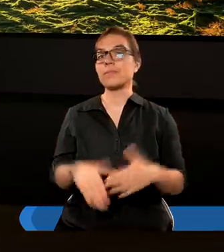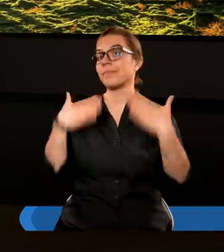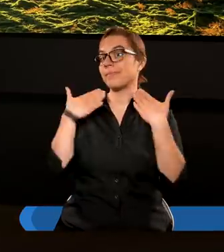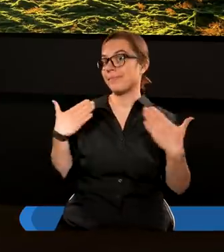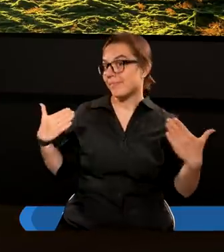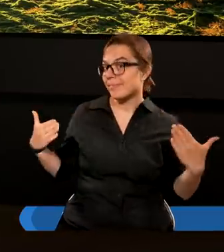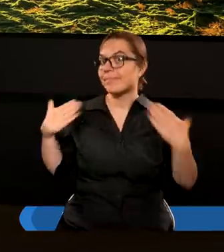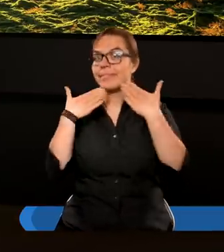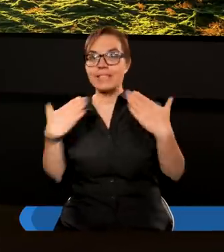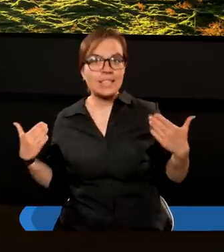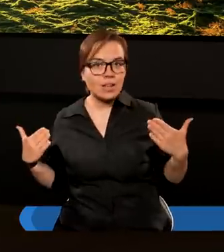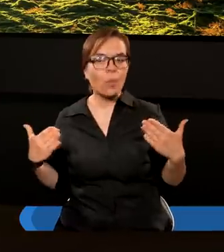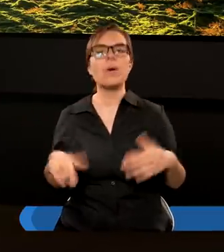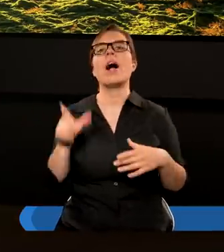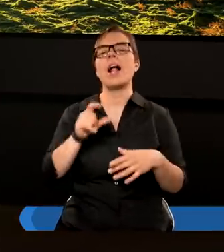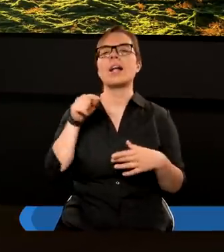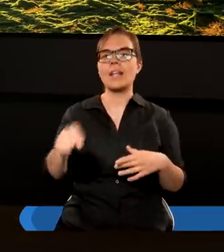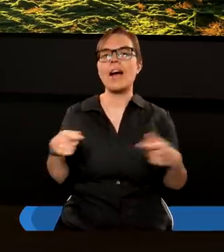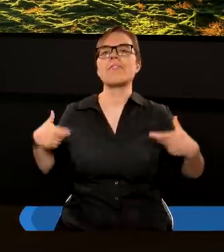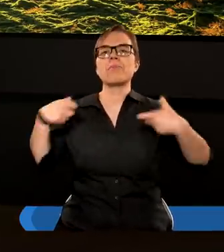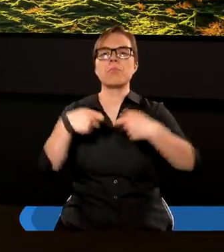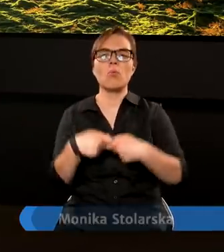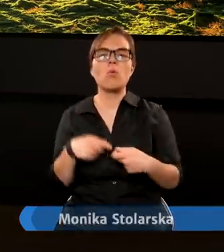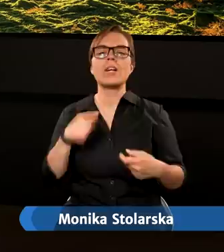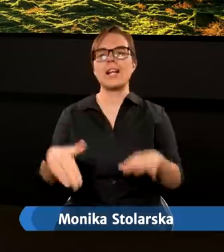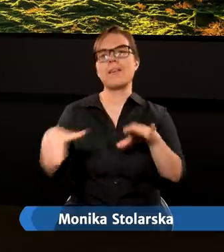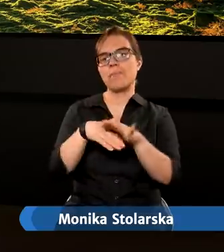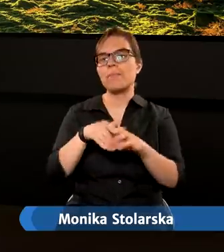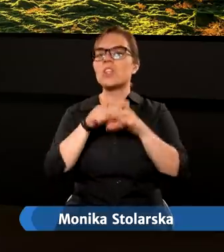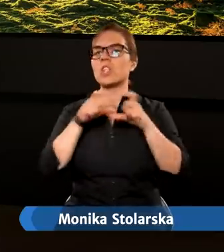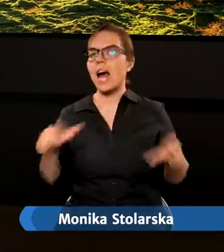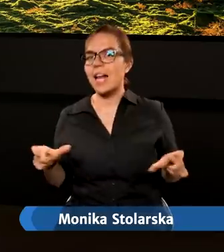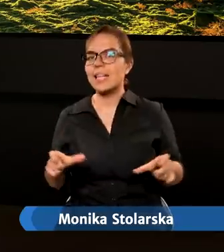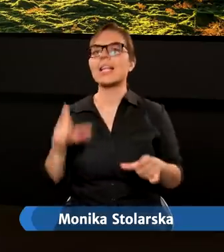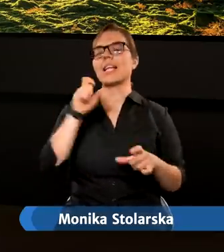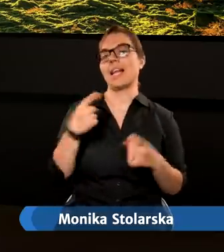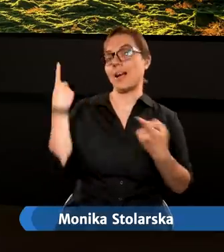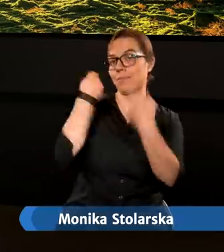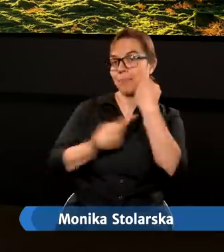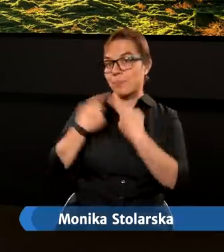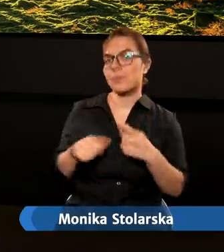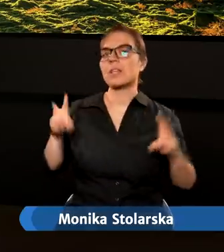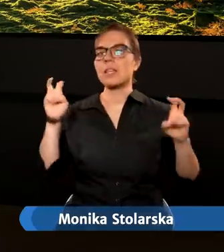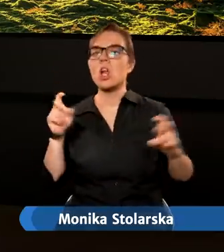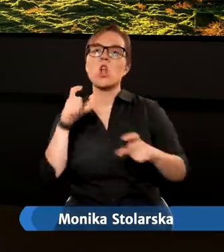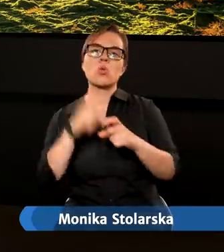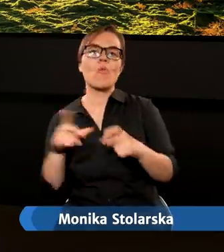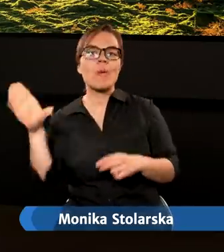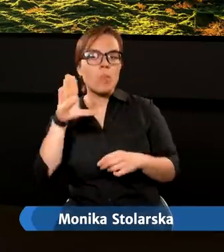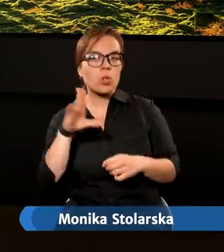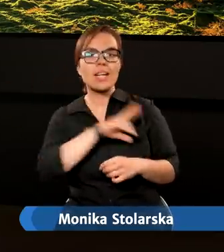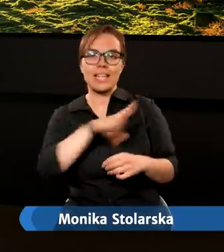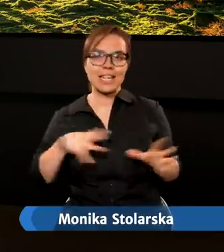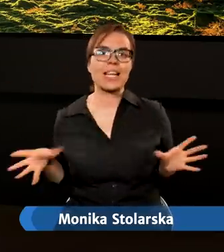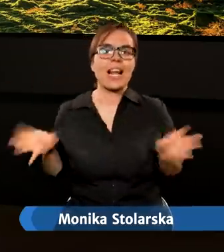Dziękujemy za wspólne spędzenie czasu, rozważanie Słowa Bożego razem z